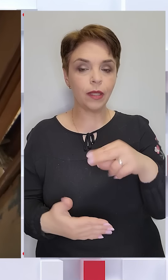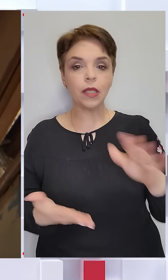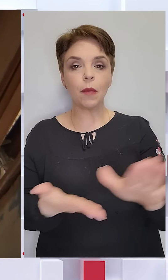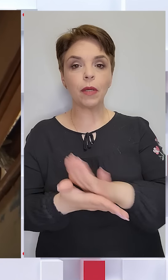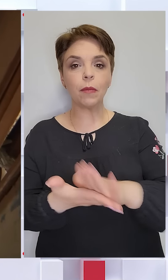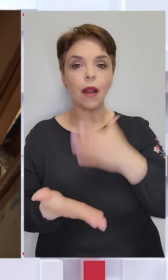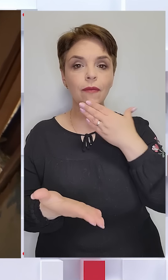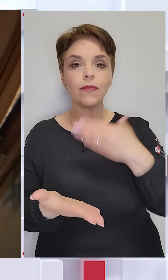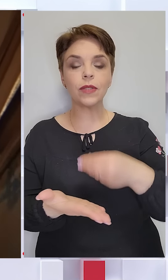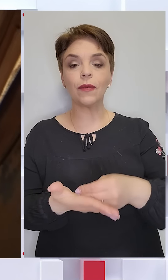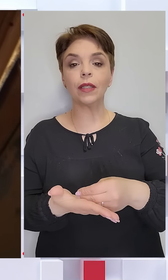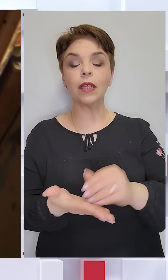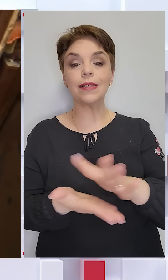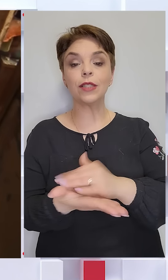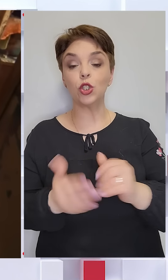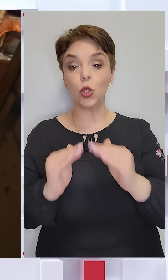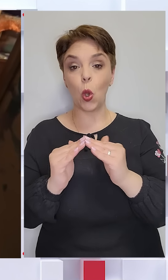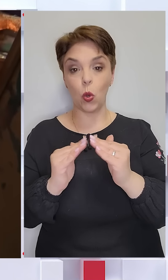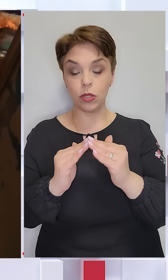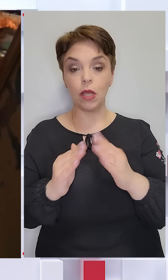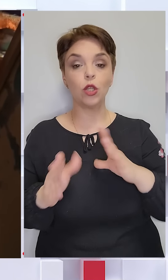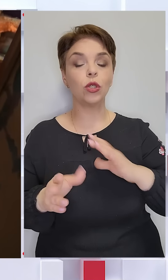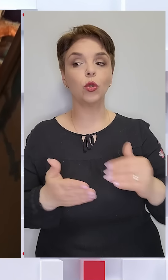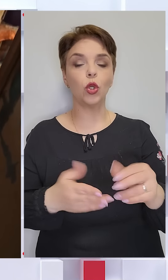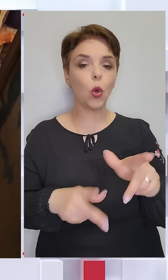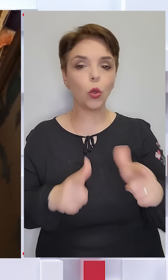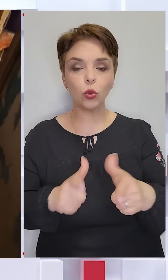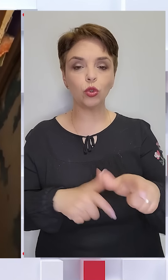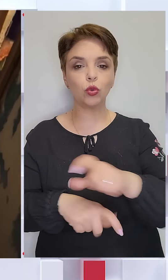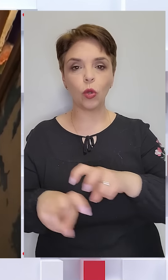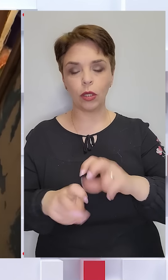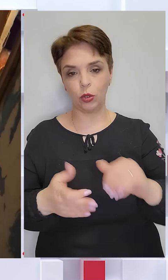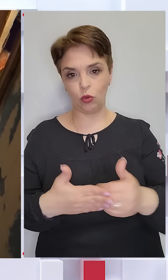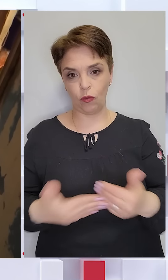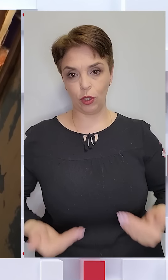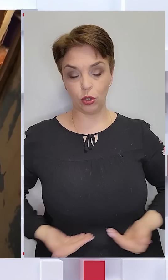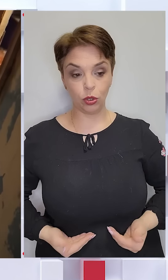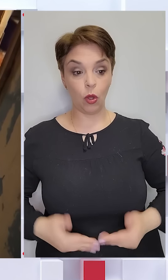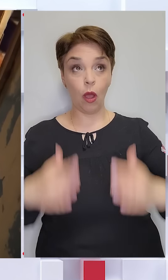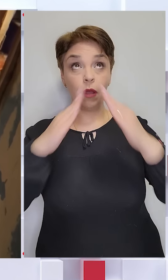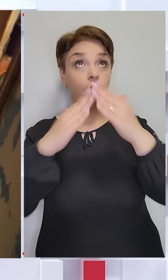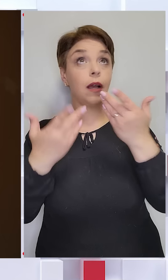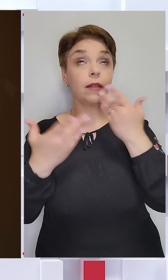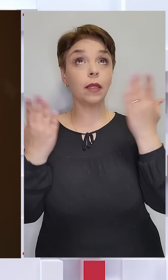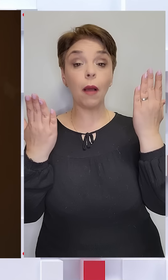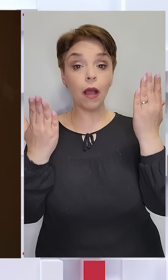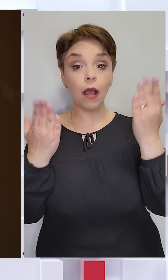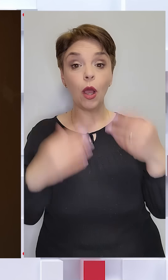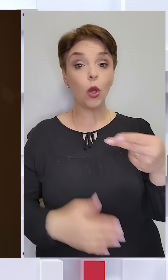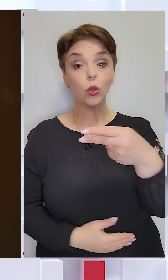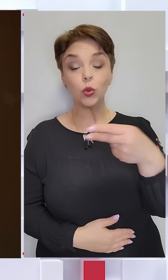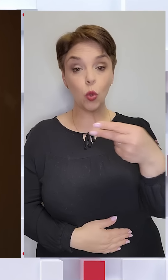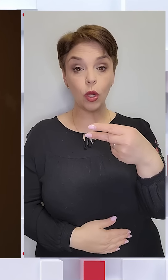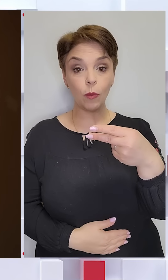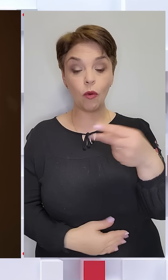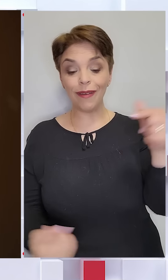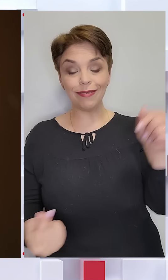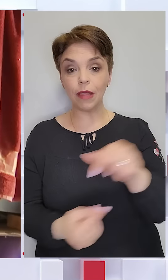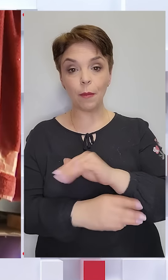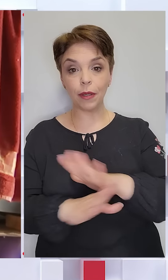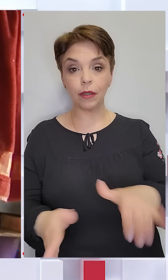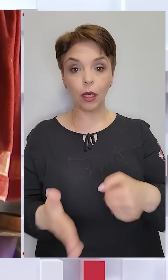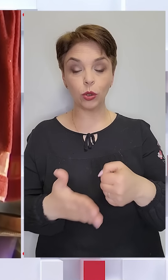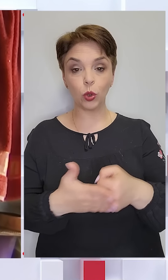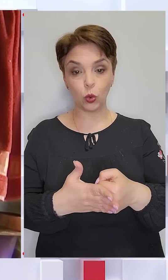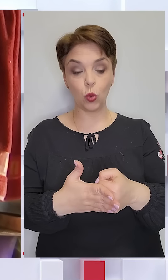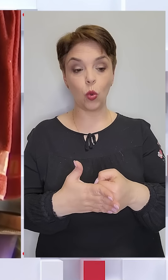у своїй знищеній оселі і готується шукати нове житло. Во-первых, даха нема. Другий поверх непридатний до